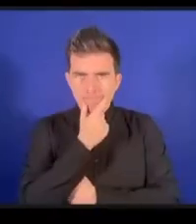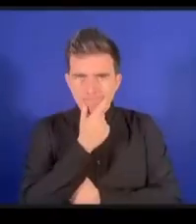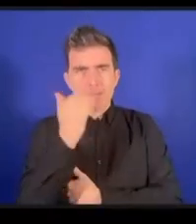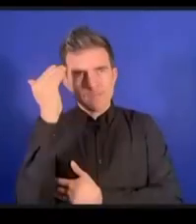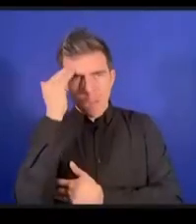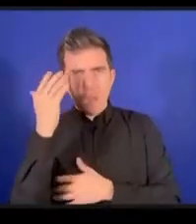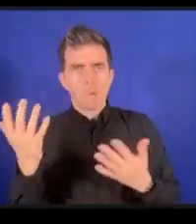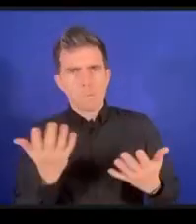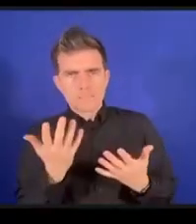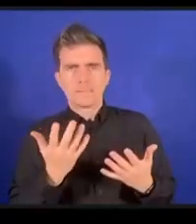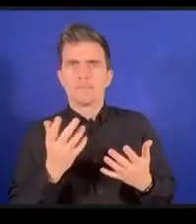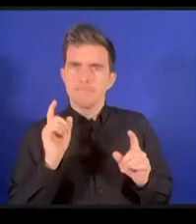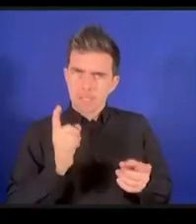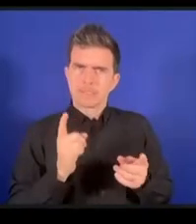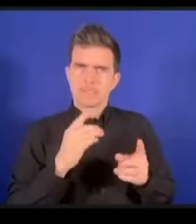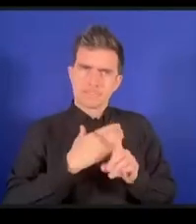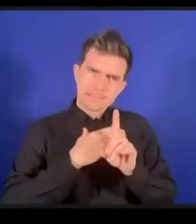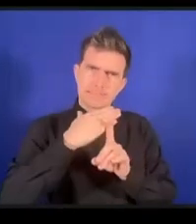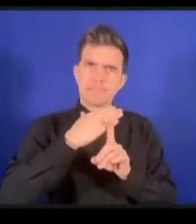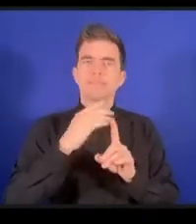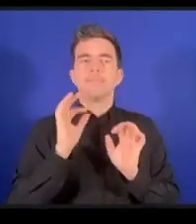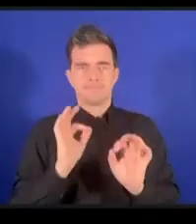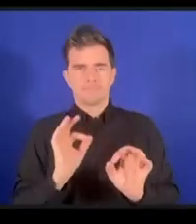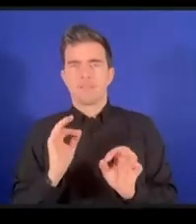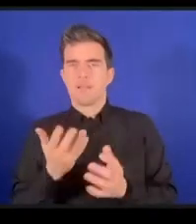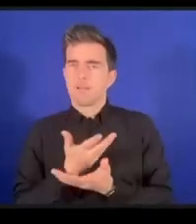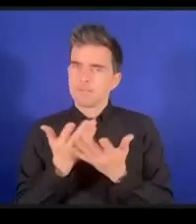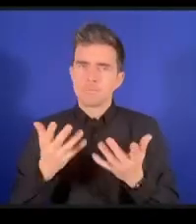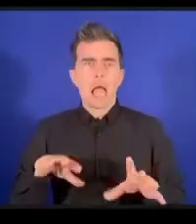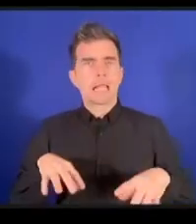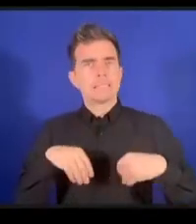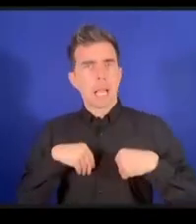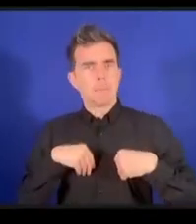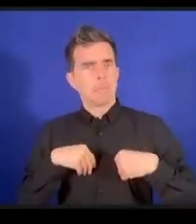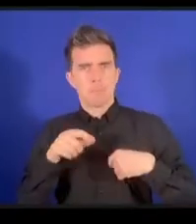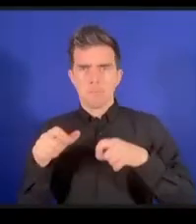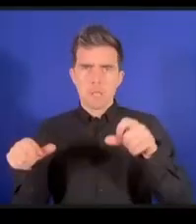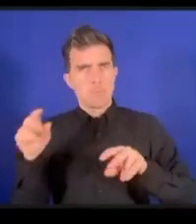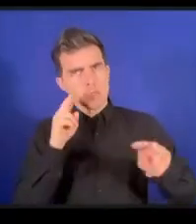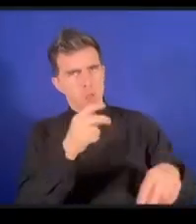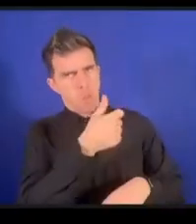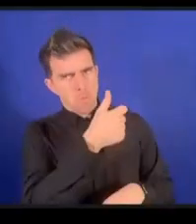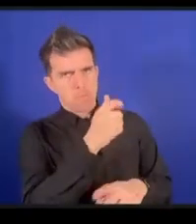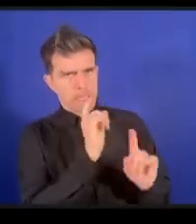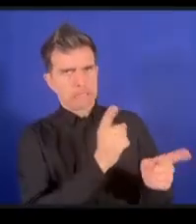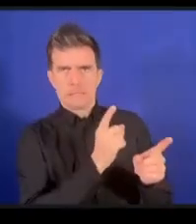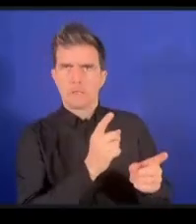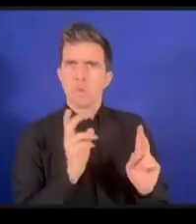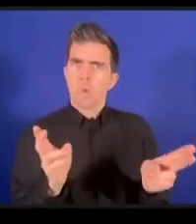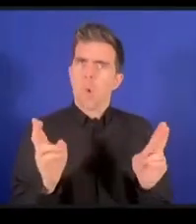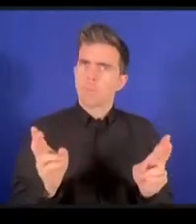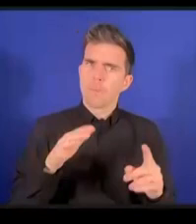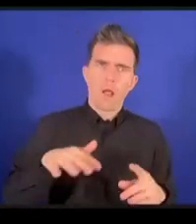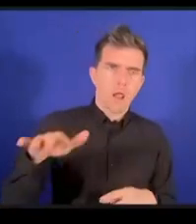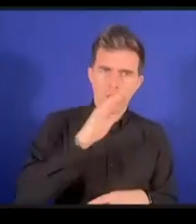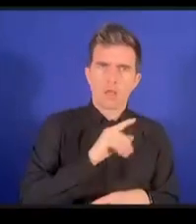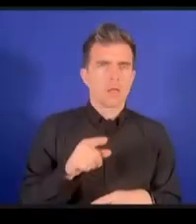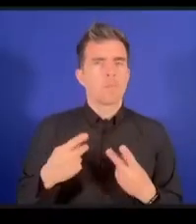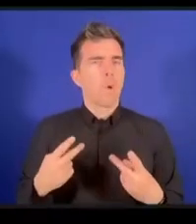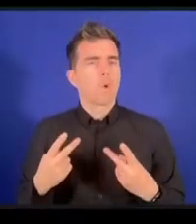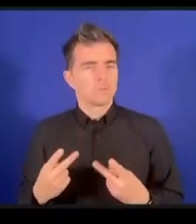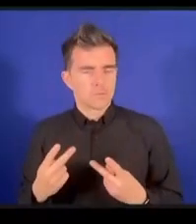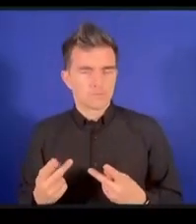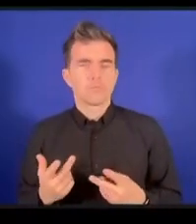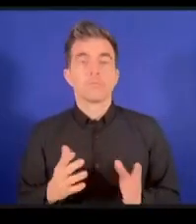れるような振る舞いの標準を作るということは重要だという発言がありましたつまりグッドプラクティ